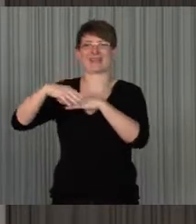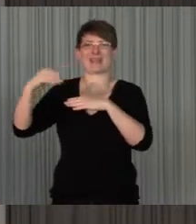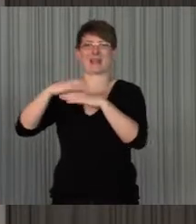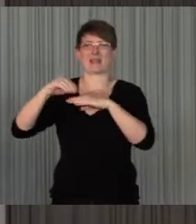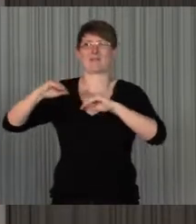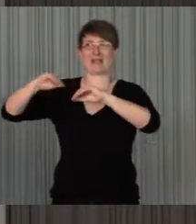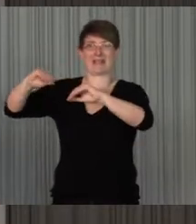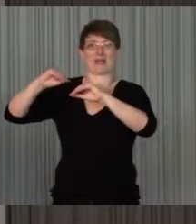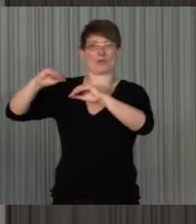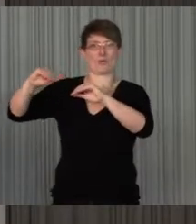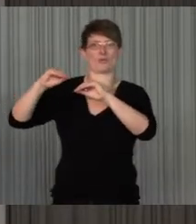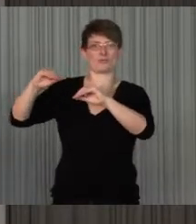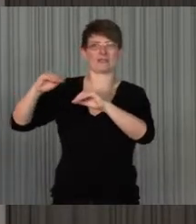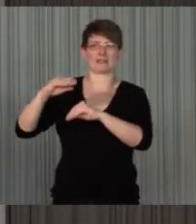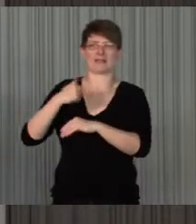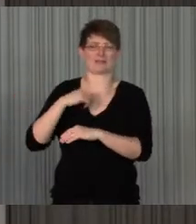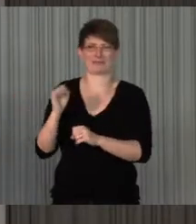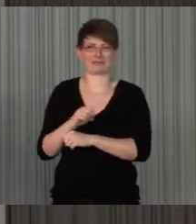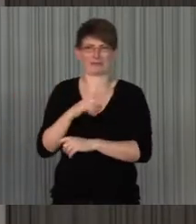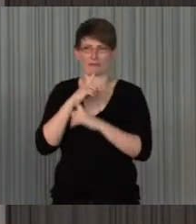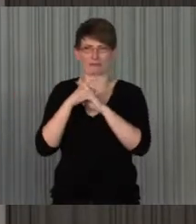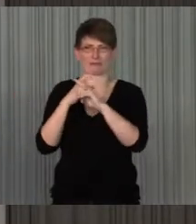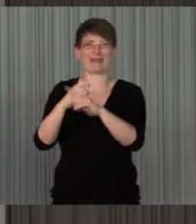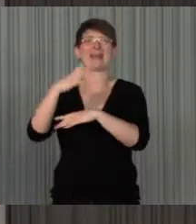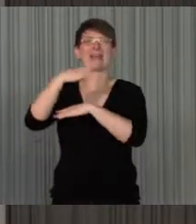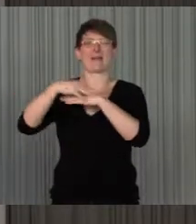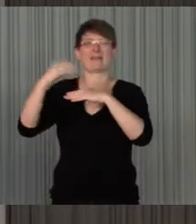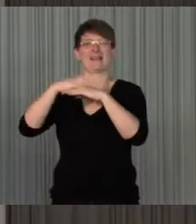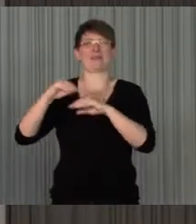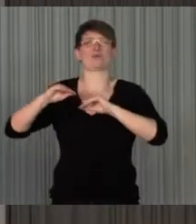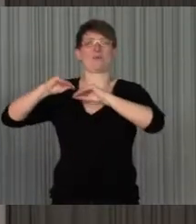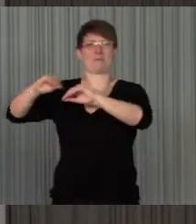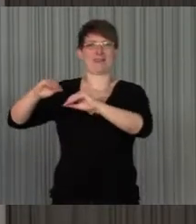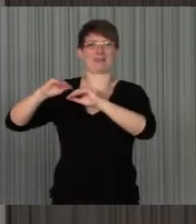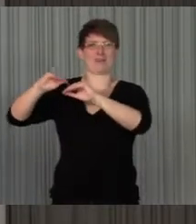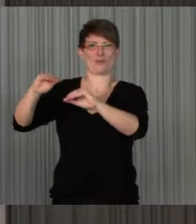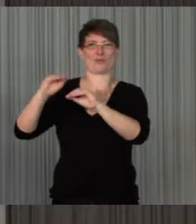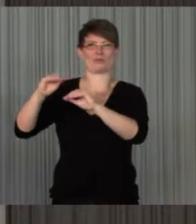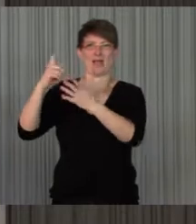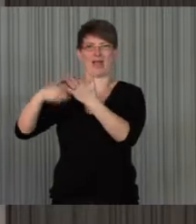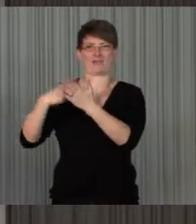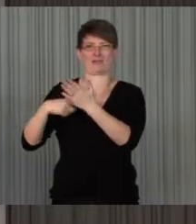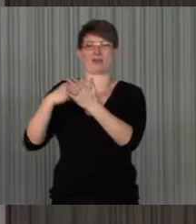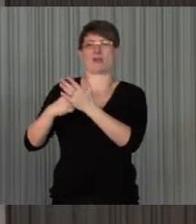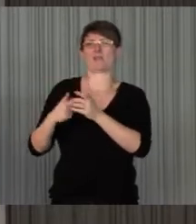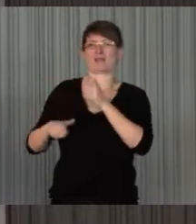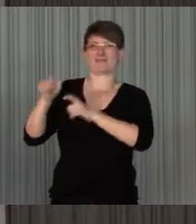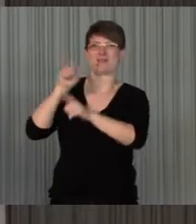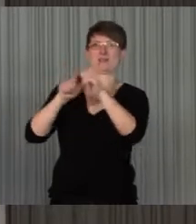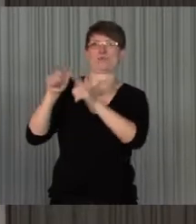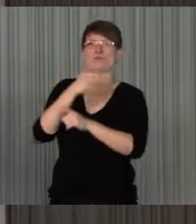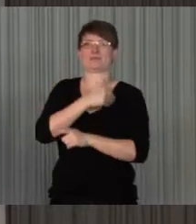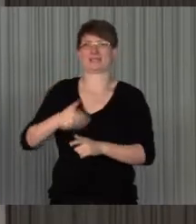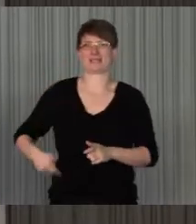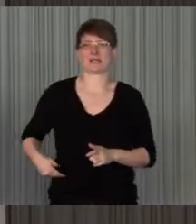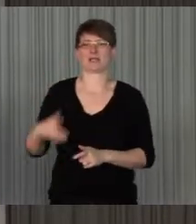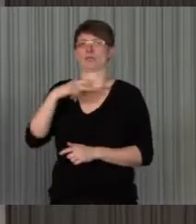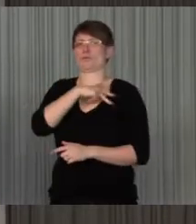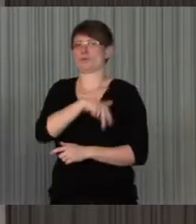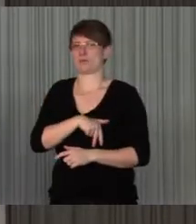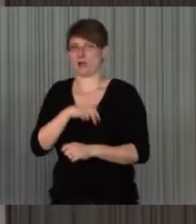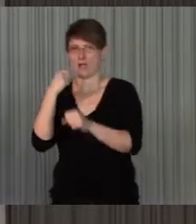Anforderungen zu tun haben, Prävention mit gesundheitsfähigen, sozial